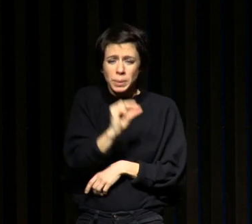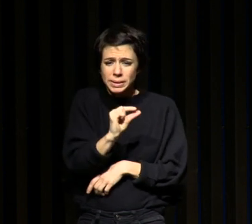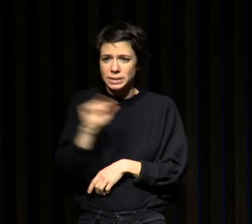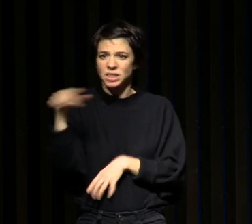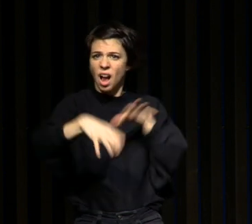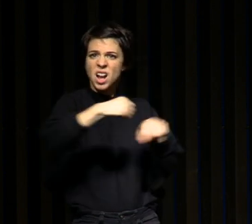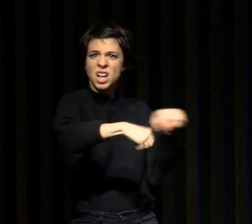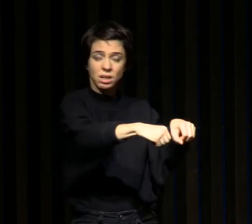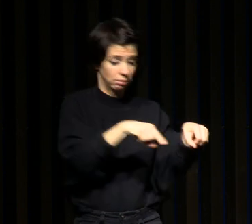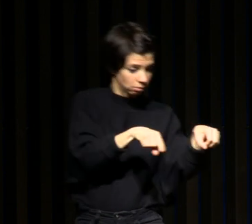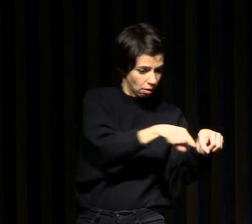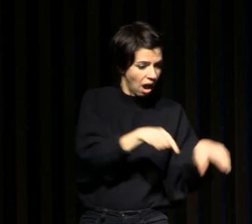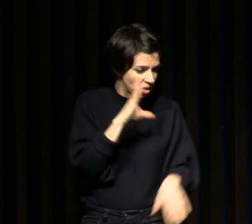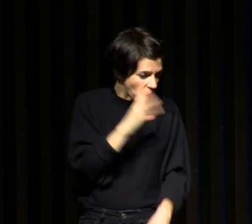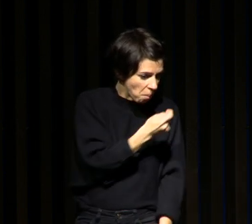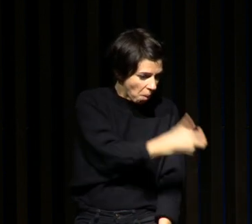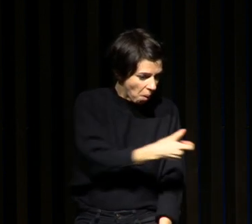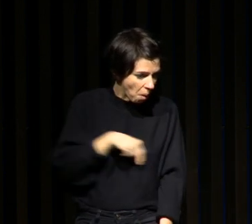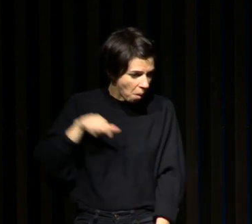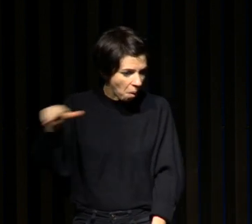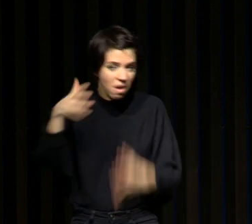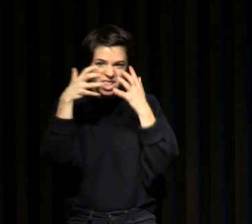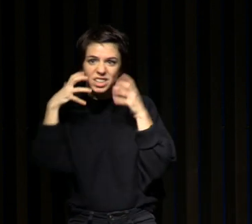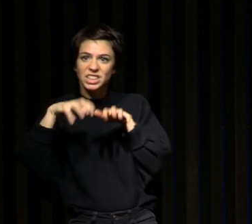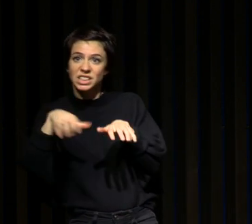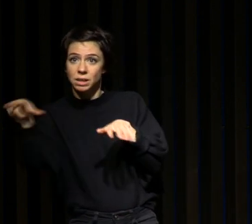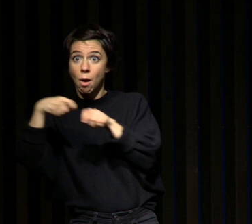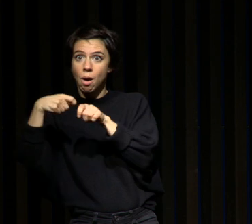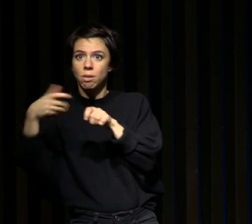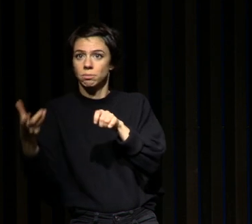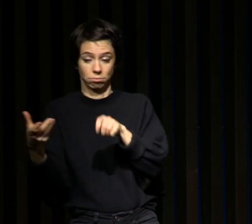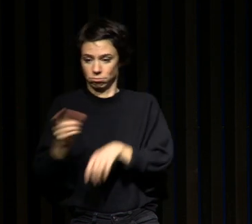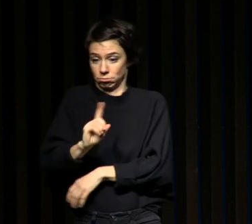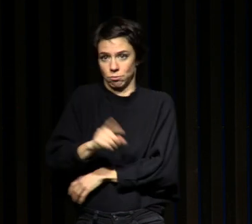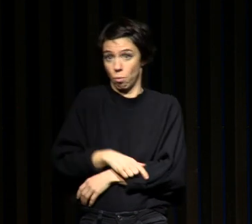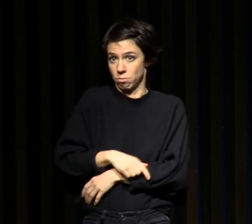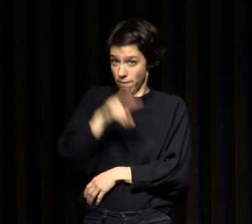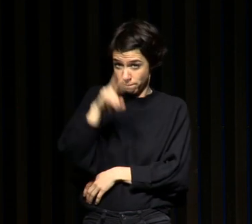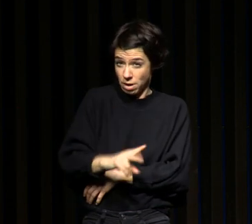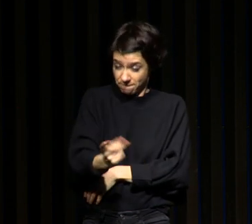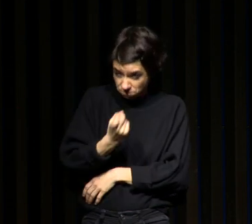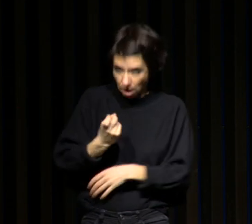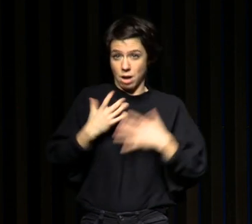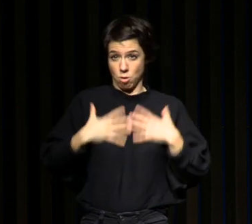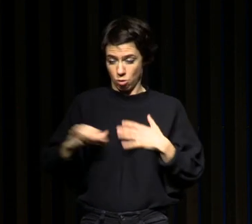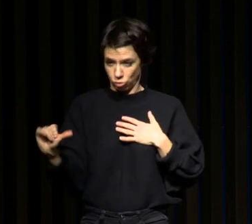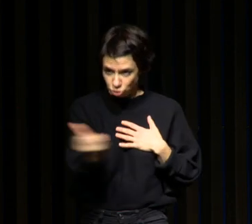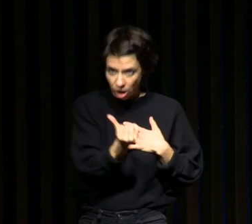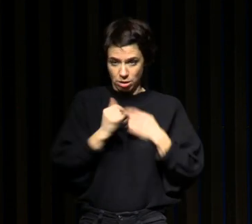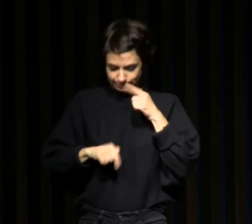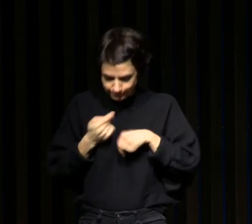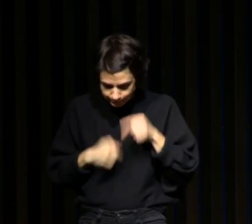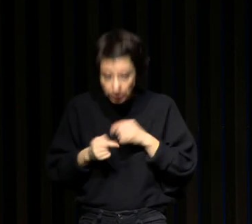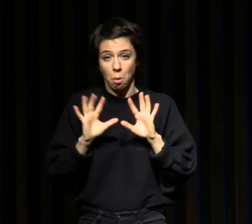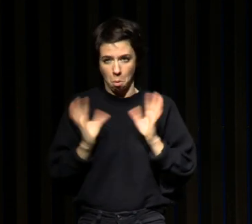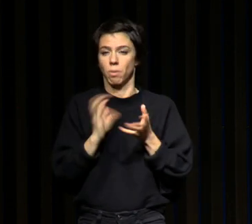dormiraient beaucoup moins que les félins. Ce n pas vrai. En fait, ce sont des règles physiologiques qui sont plus complexes. Alors, le sommeil,